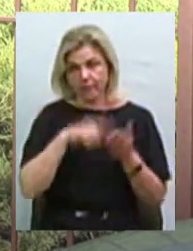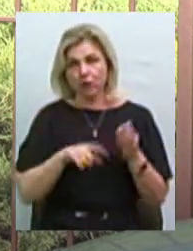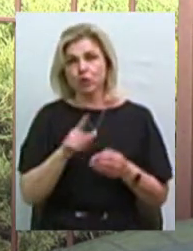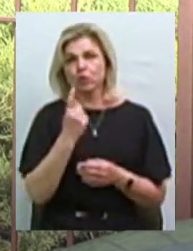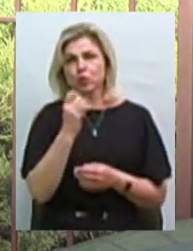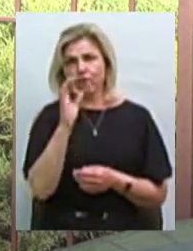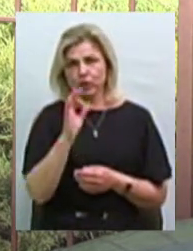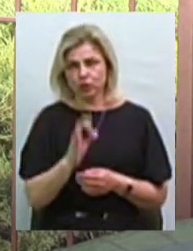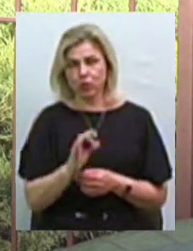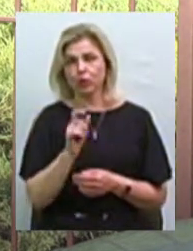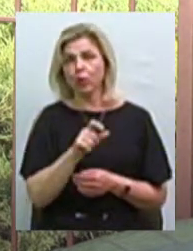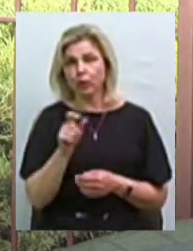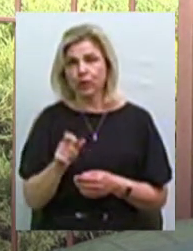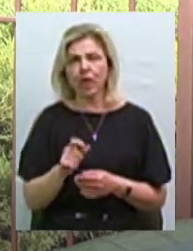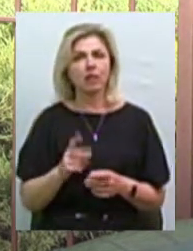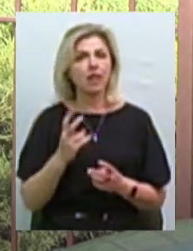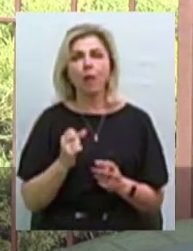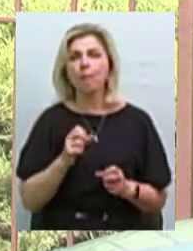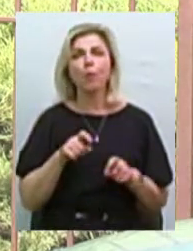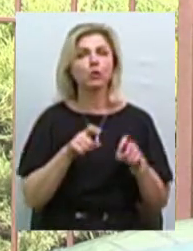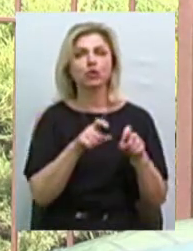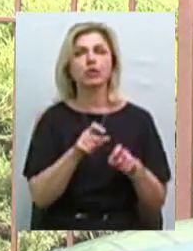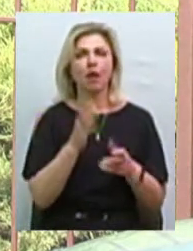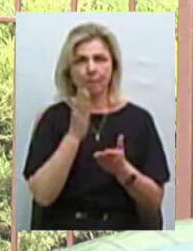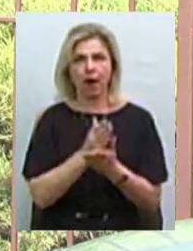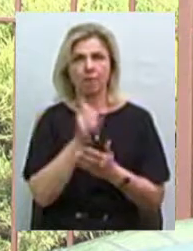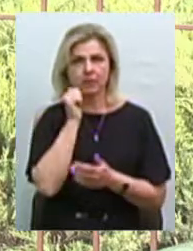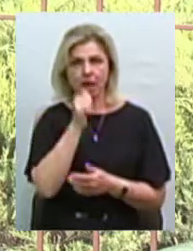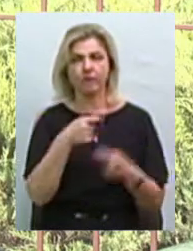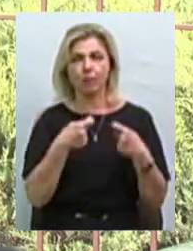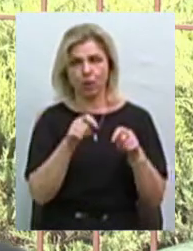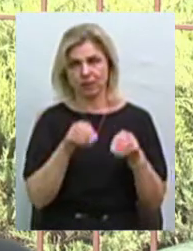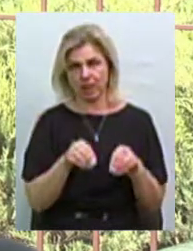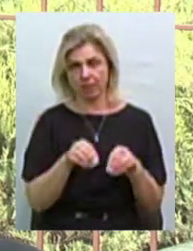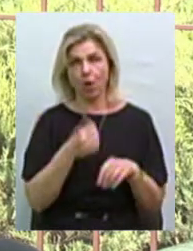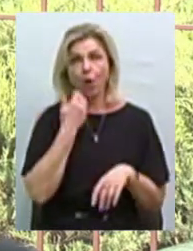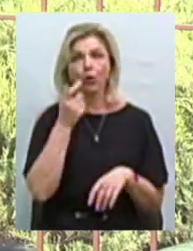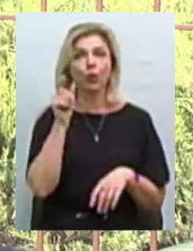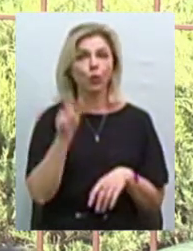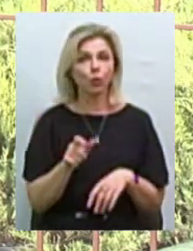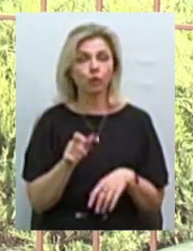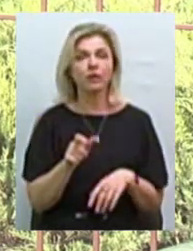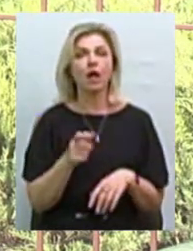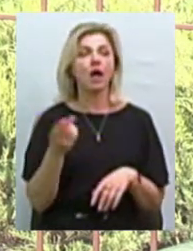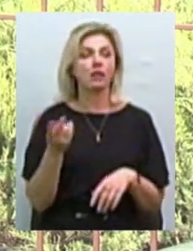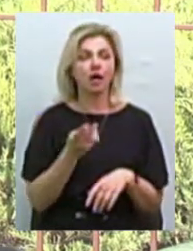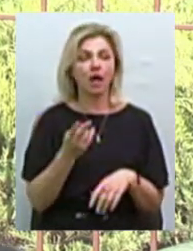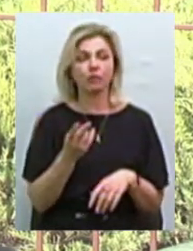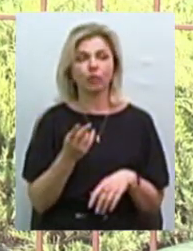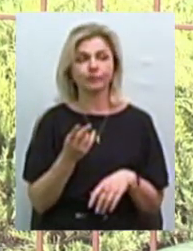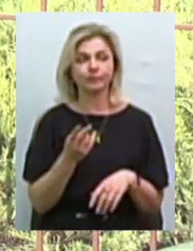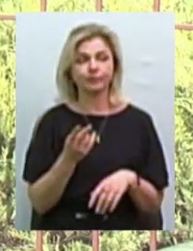українських не повіжить прямо завтра продавати свою землю, вони розумні. Коли людини треба не якось в сіру, а